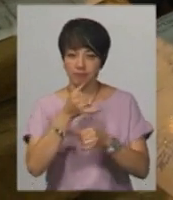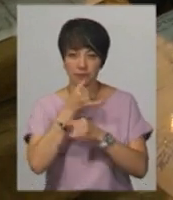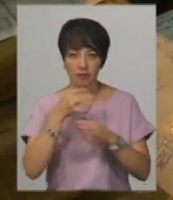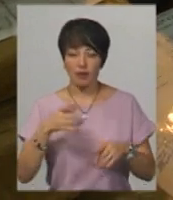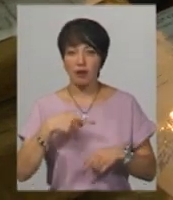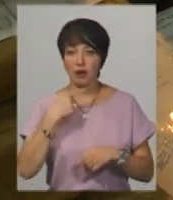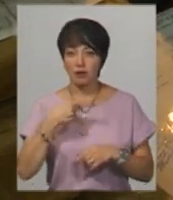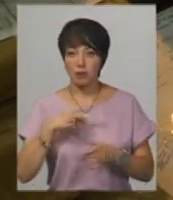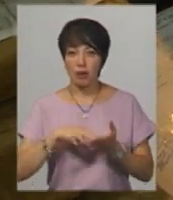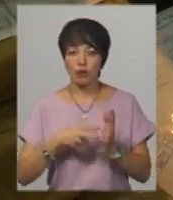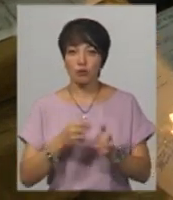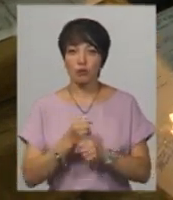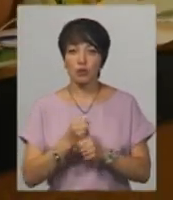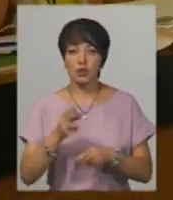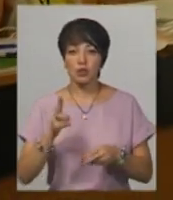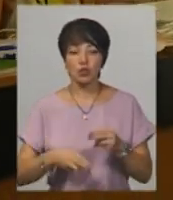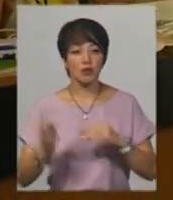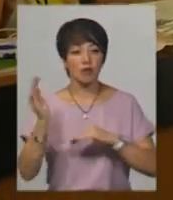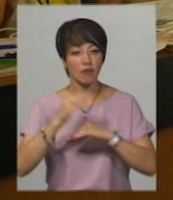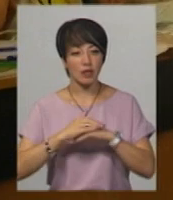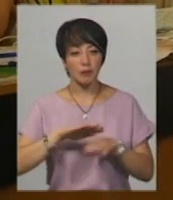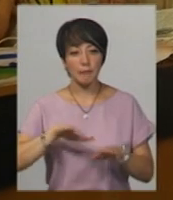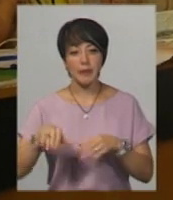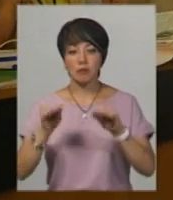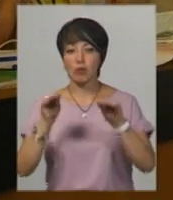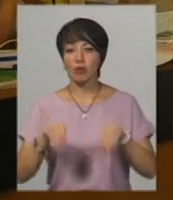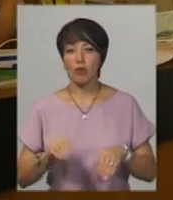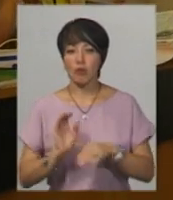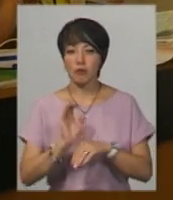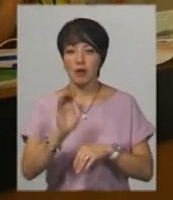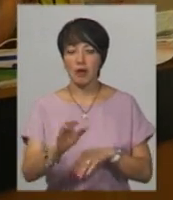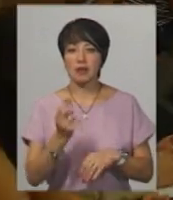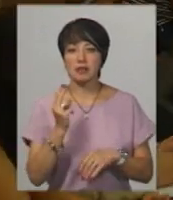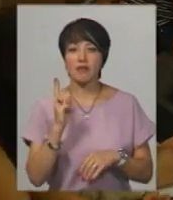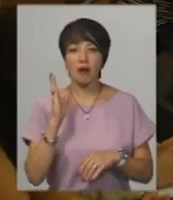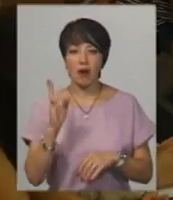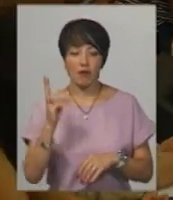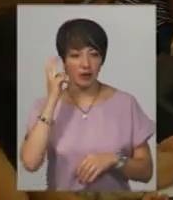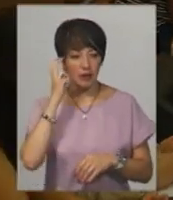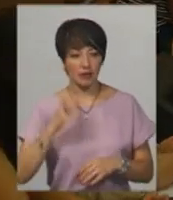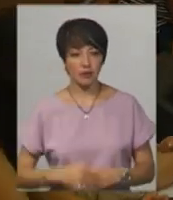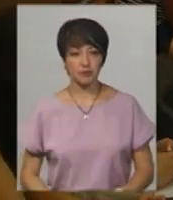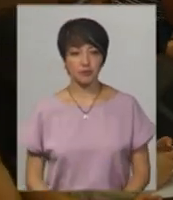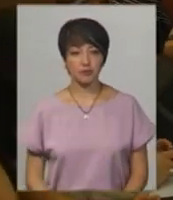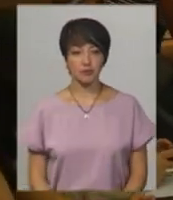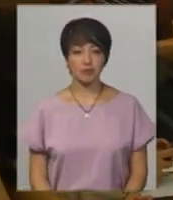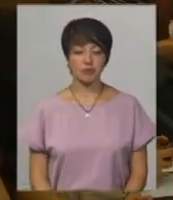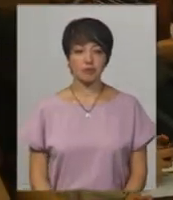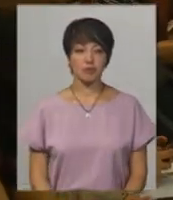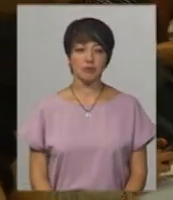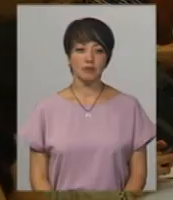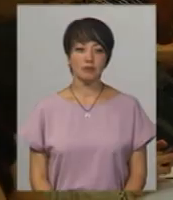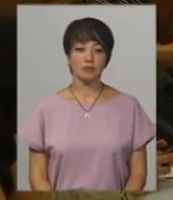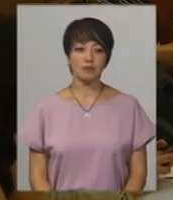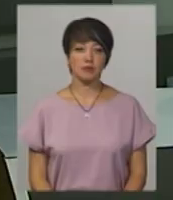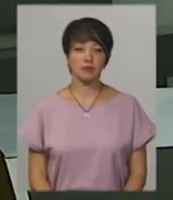Калюжна каже, планують роботу закінчити ввечері. Після протоколи відвезуть до ЦВК у Києві. Дарина Денисенко, Володимир Зайончуковський, новини.